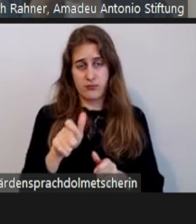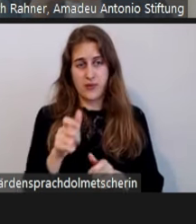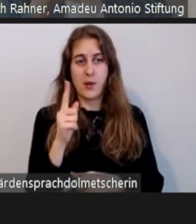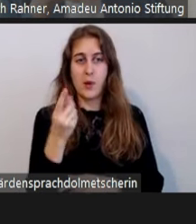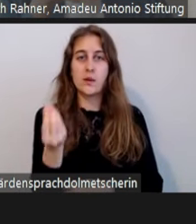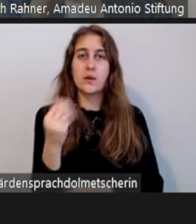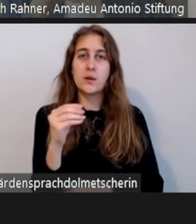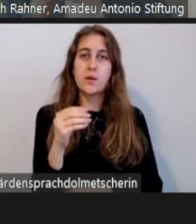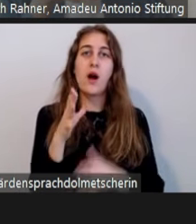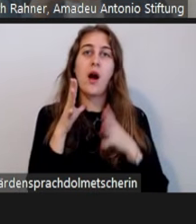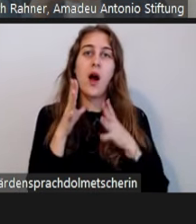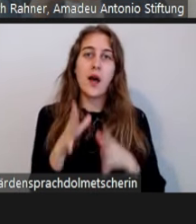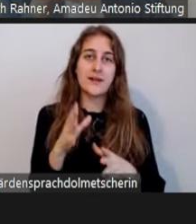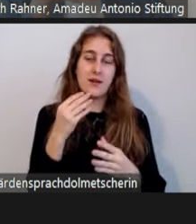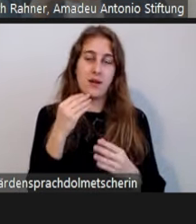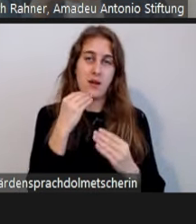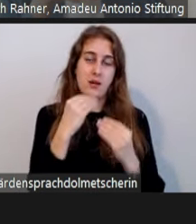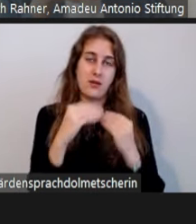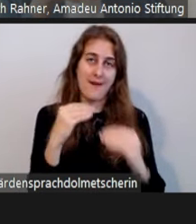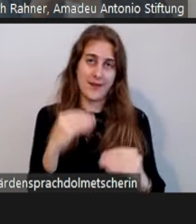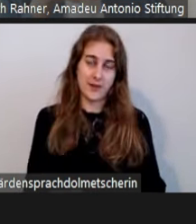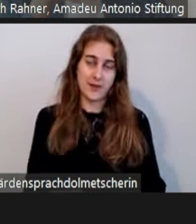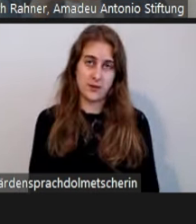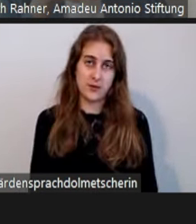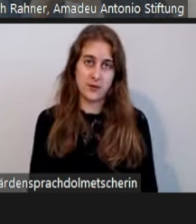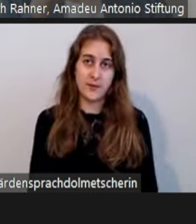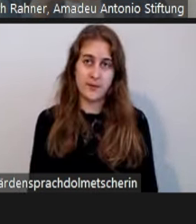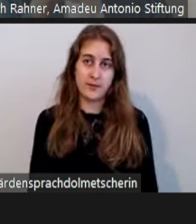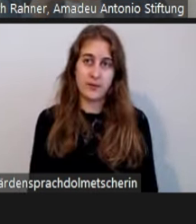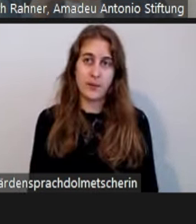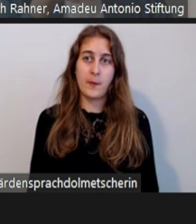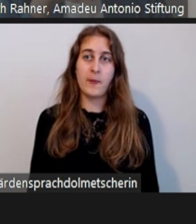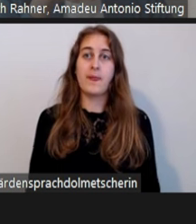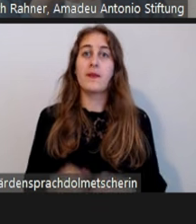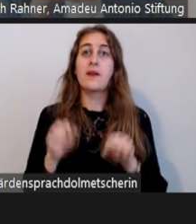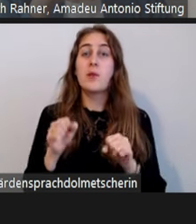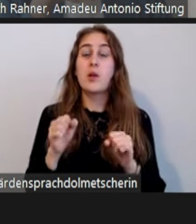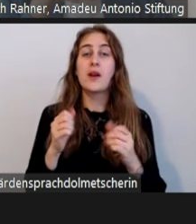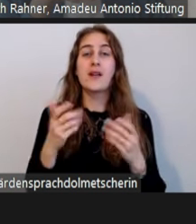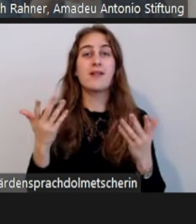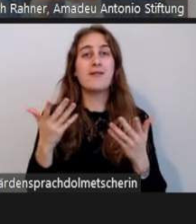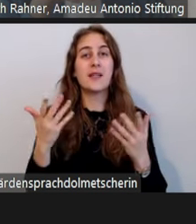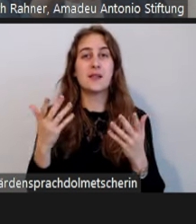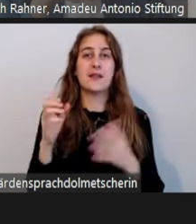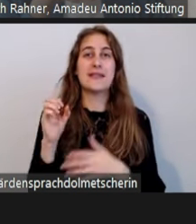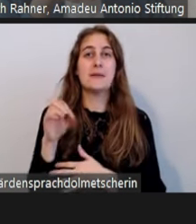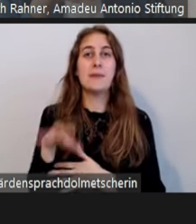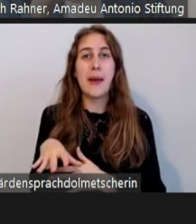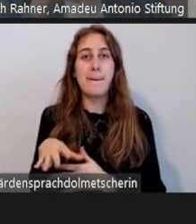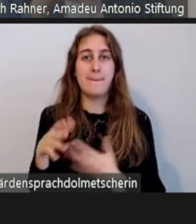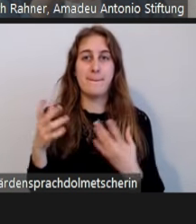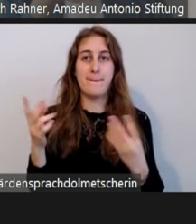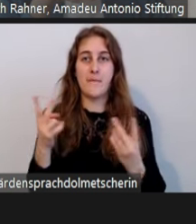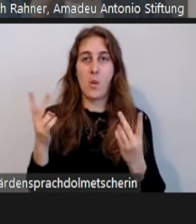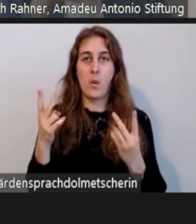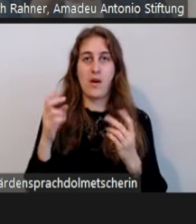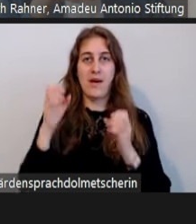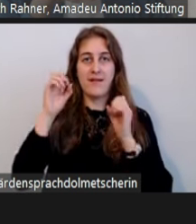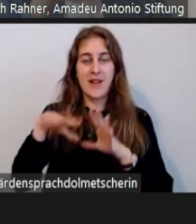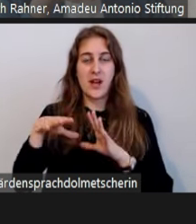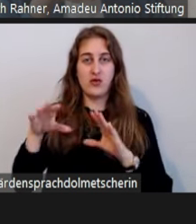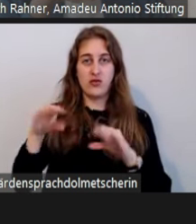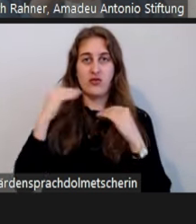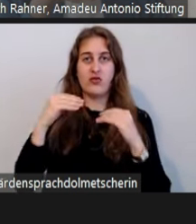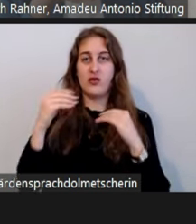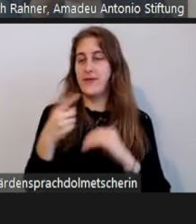Dazu kurz noch der Hinweis, die Sachen, die automatisiert als Spam- oder Hassnachrichten bei uns eingegangen sind, sind gar nicht gezählt worden. Das haben wir aussortiert, um